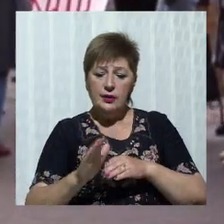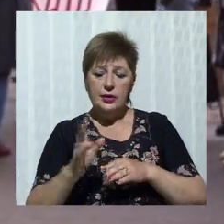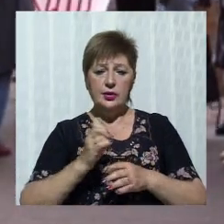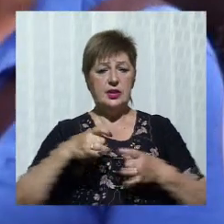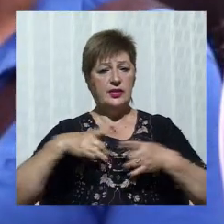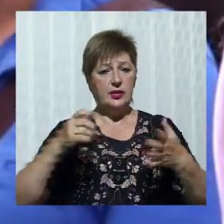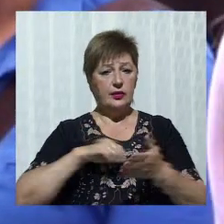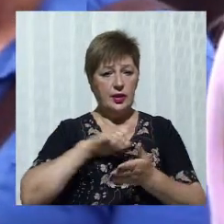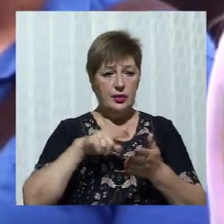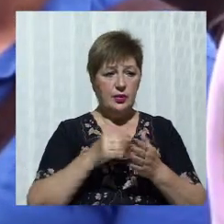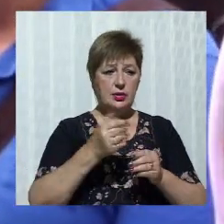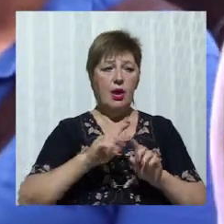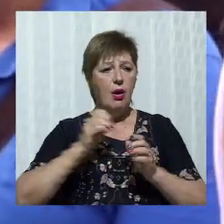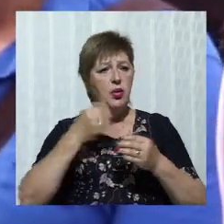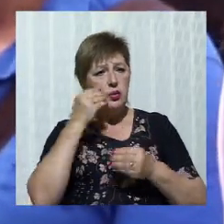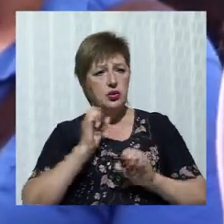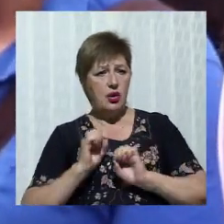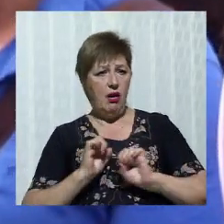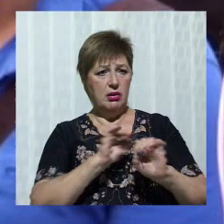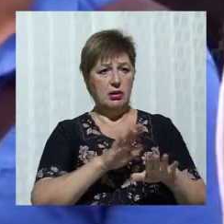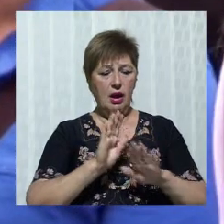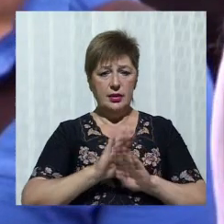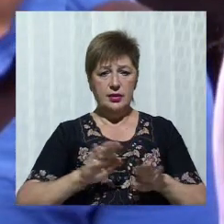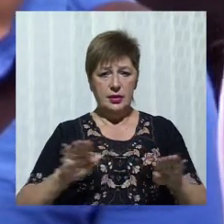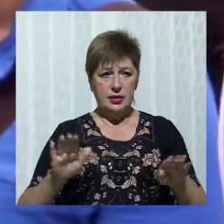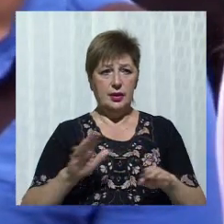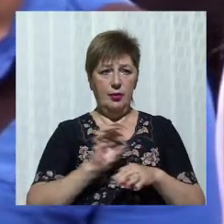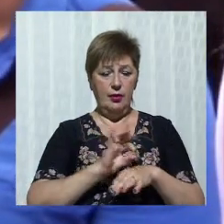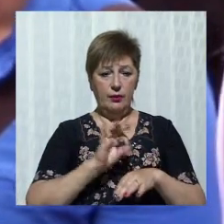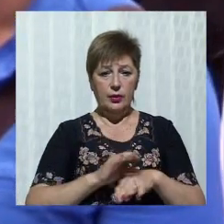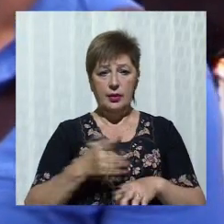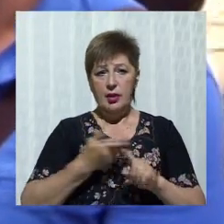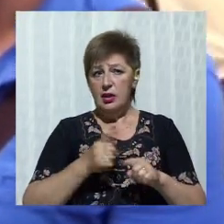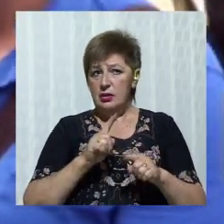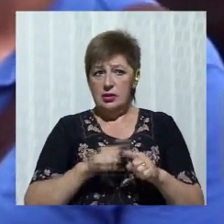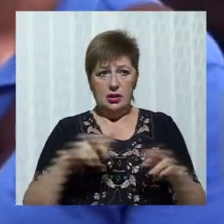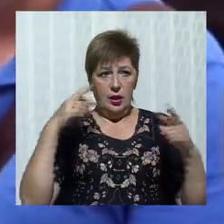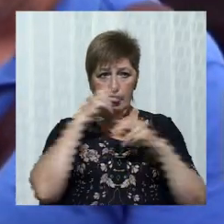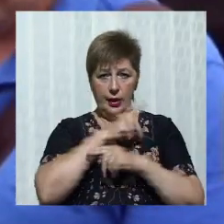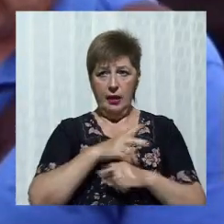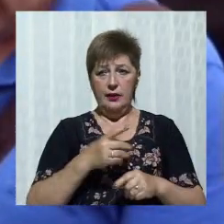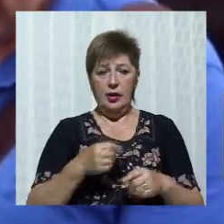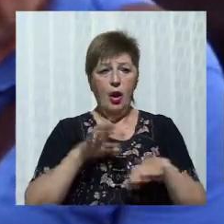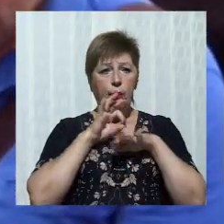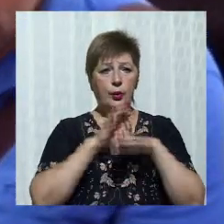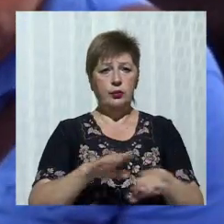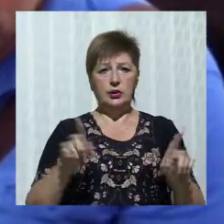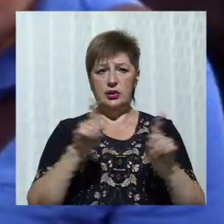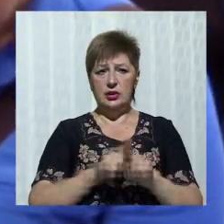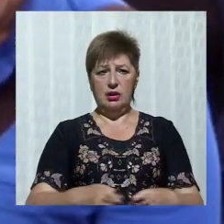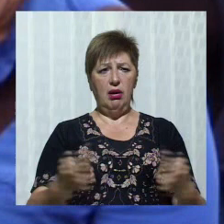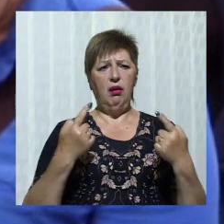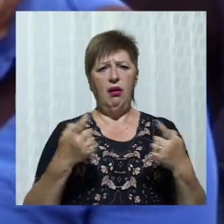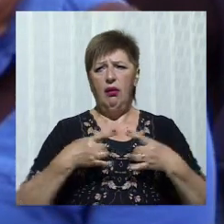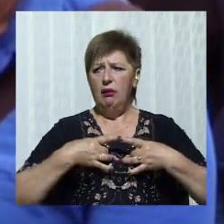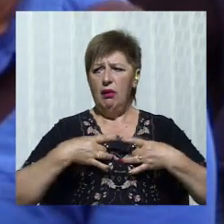захворюваннями. Це кащунство проводити такий концерт у той час, коли у місті дуже багато проблем,